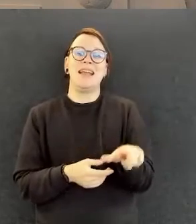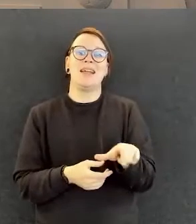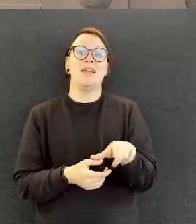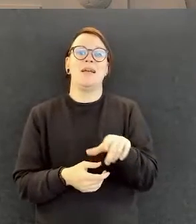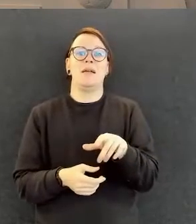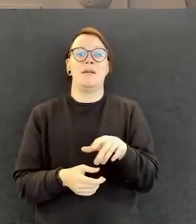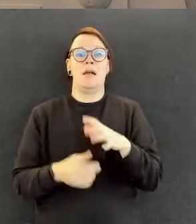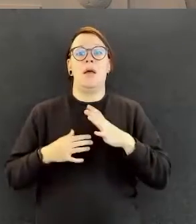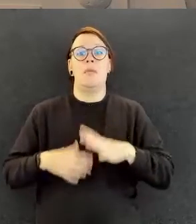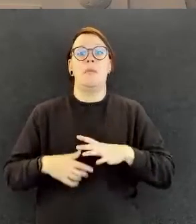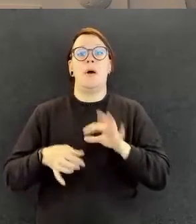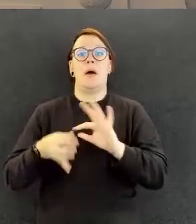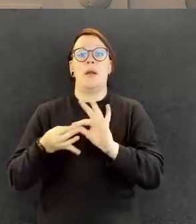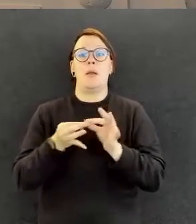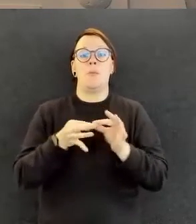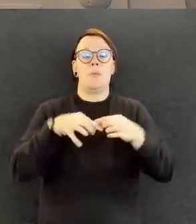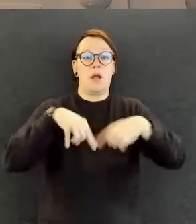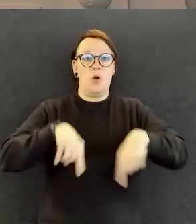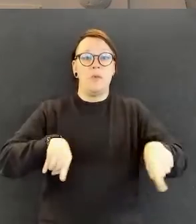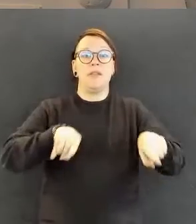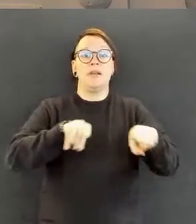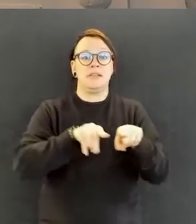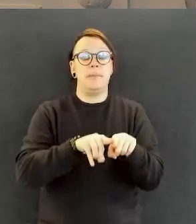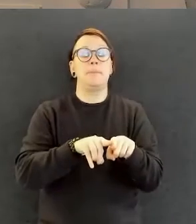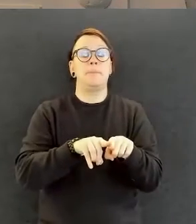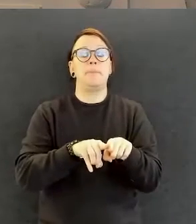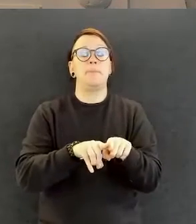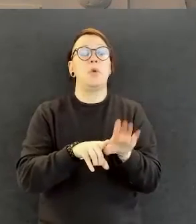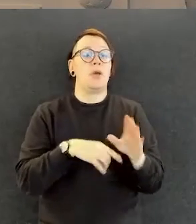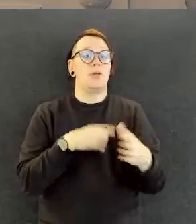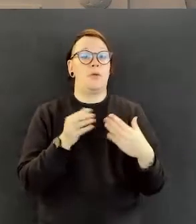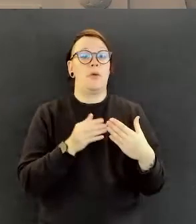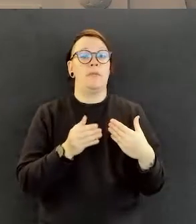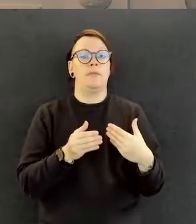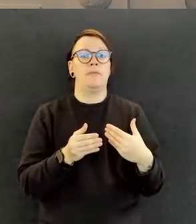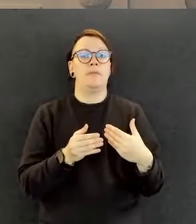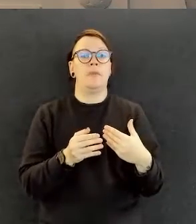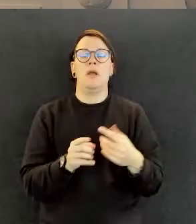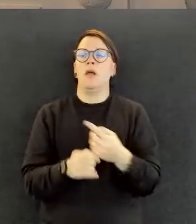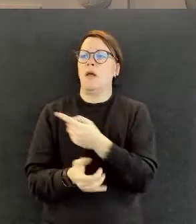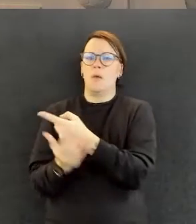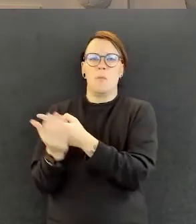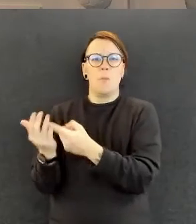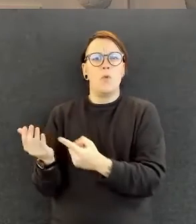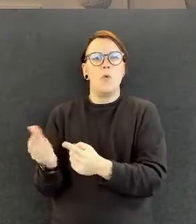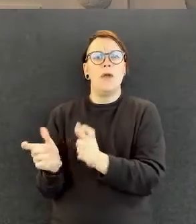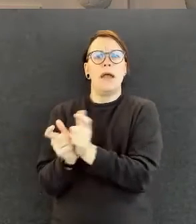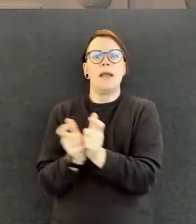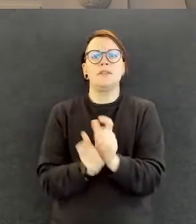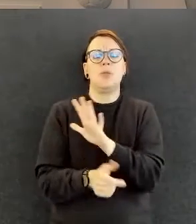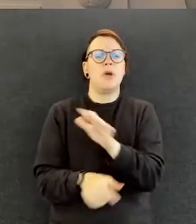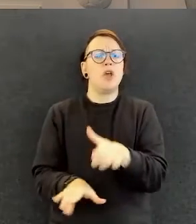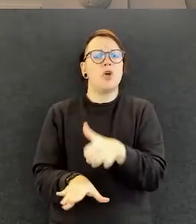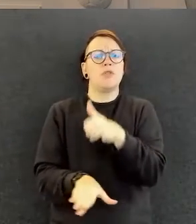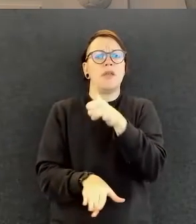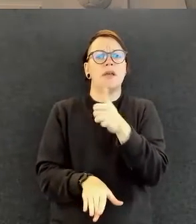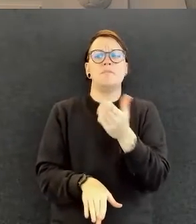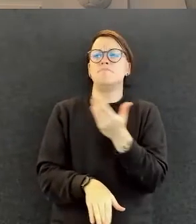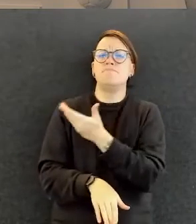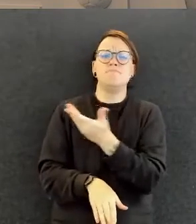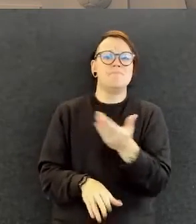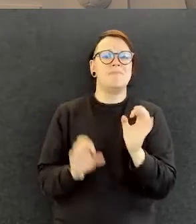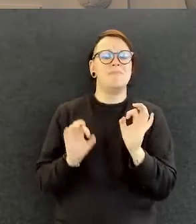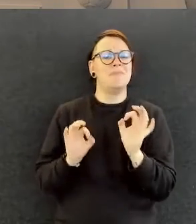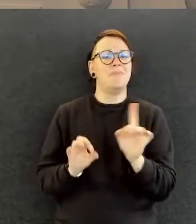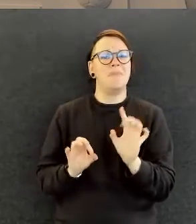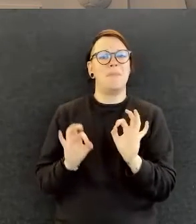järjestöjen johtajia, niin millaisia terveisiä sä haluaisit lähettää nyt näille muille? Järjestöjohtajille tässä varmasti olisi niitä jo muuallakin sanonut, mutta mikä olisi sellainen